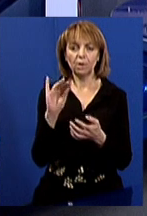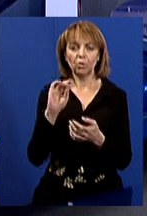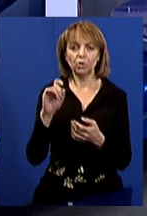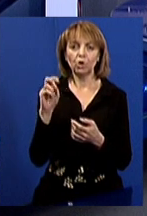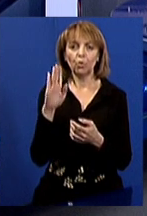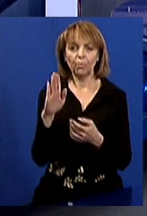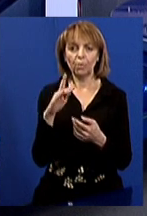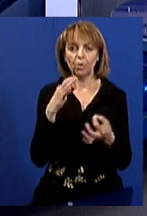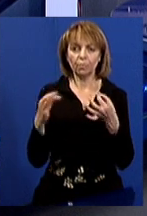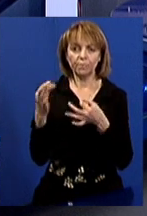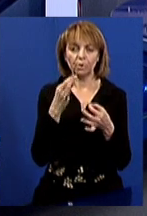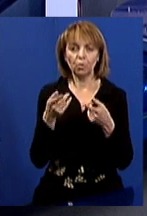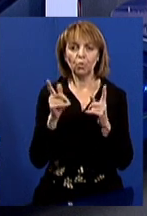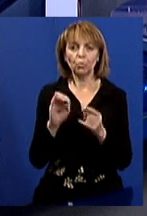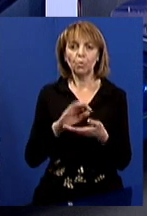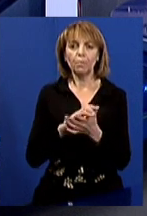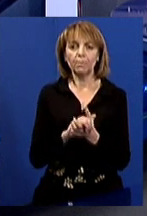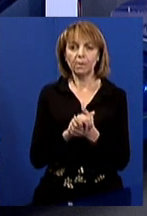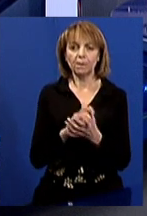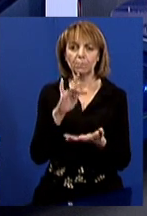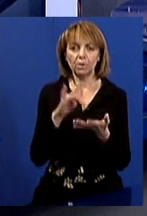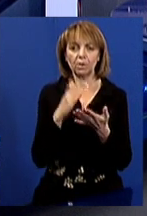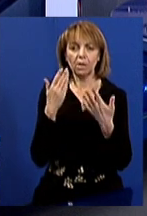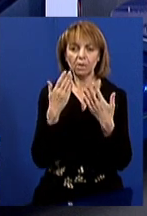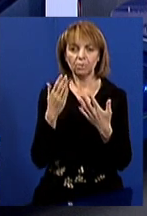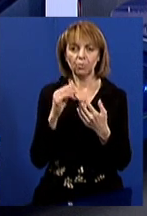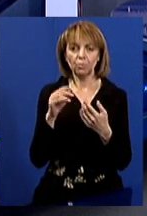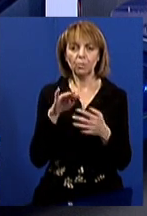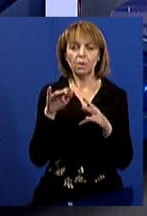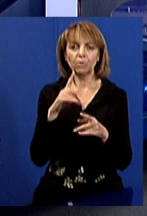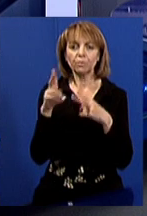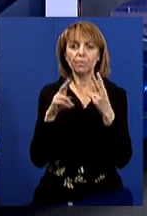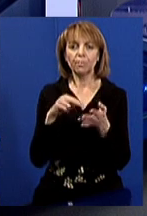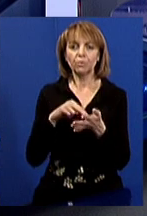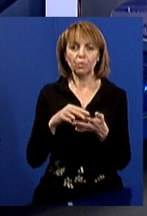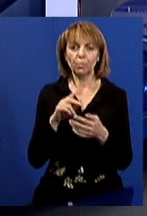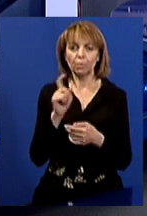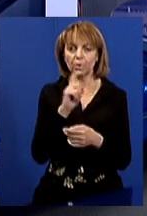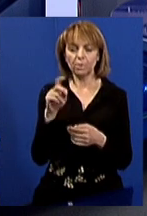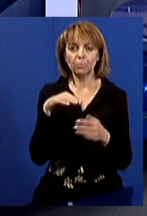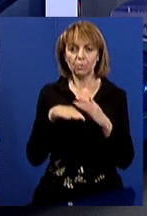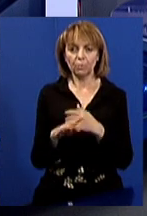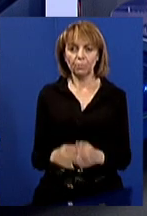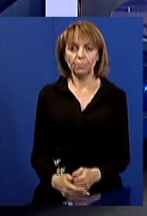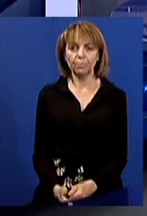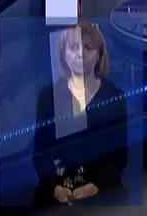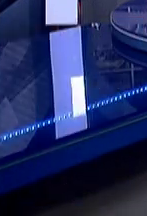обговорюватимуть угоду про примирення із міською радою у справі про оскарження вартості приїзду в електротранспорті.